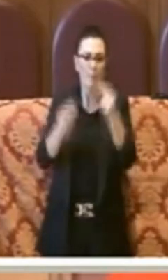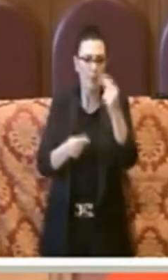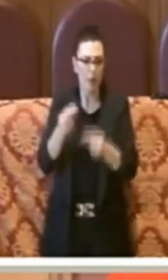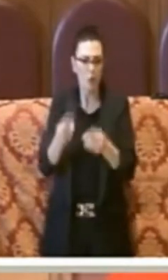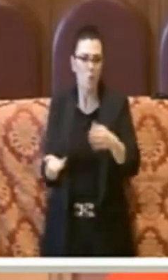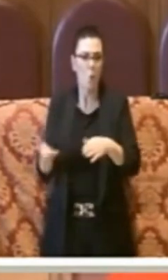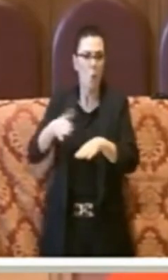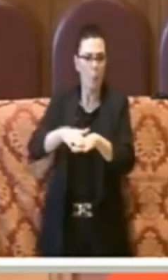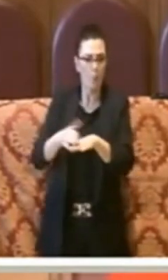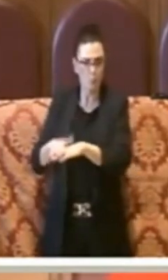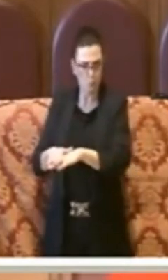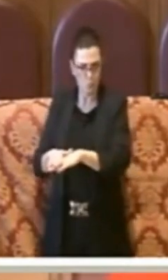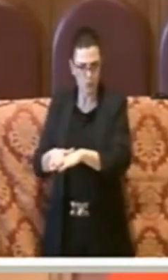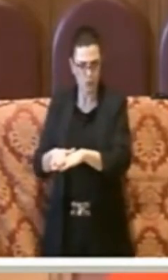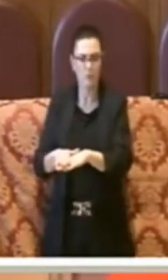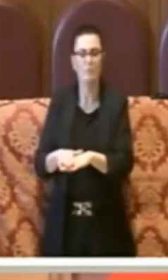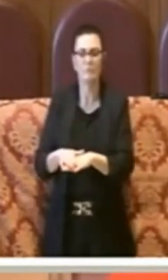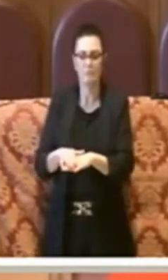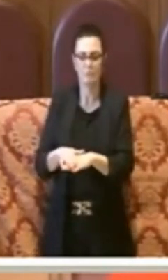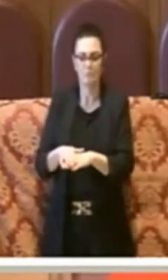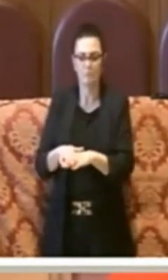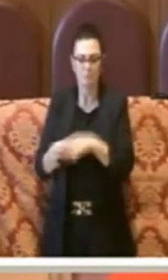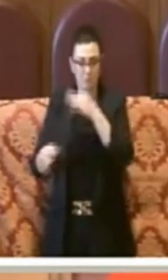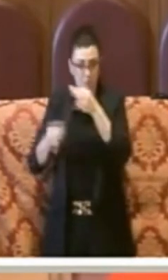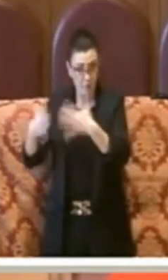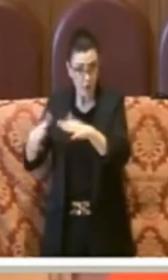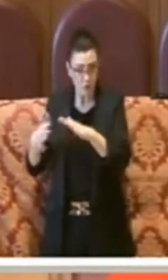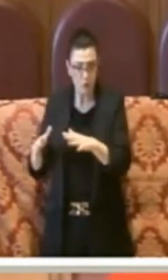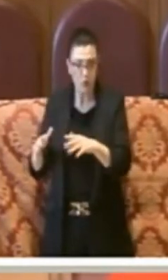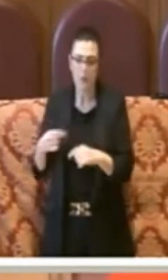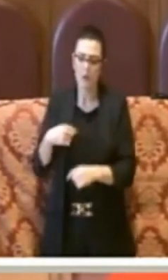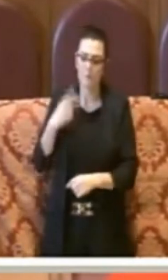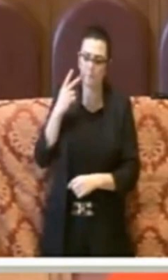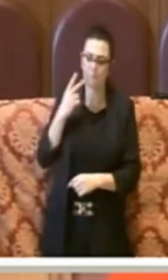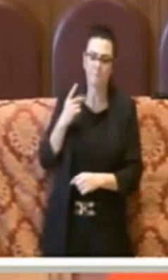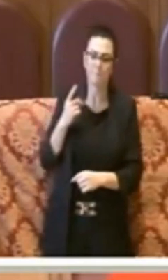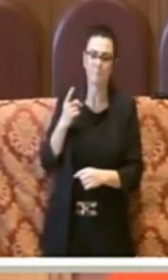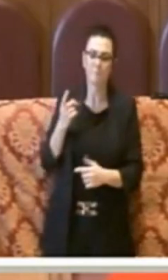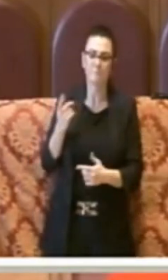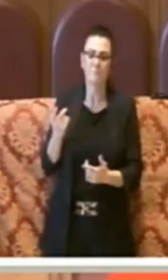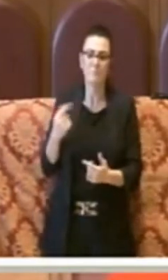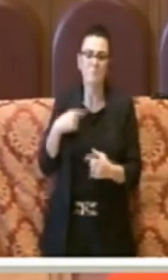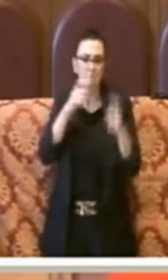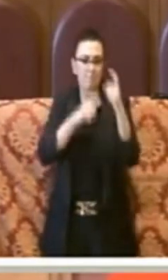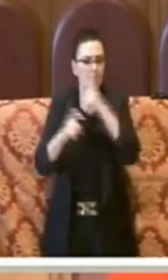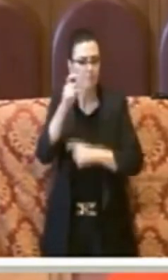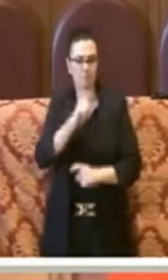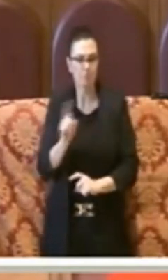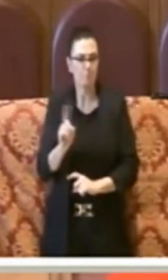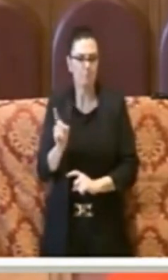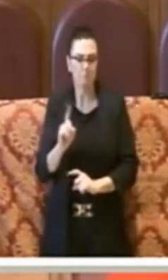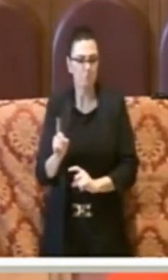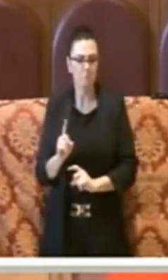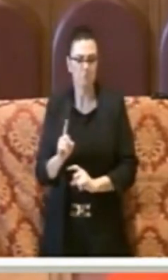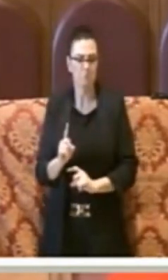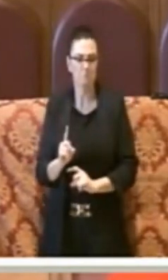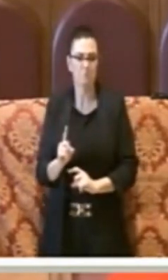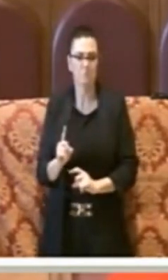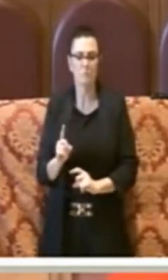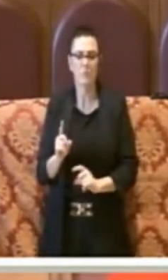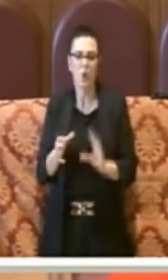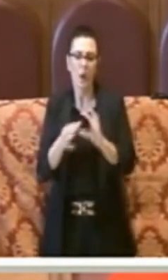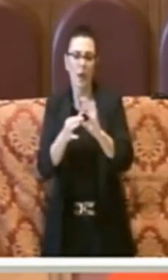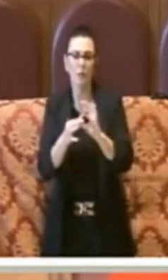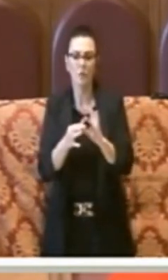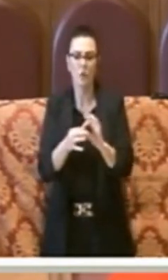obiettivi che erano stati illustrati, non ho avuto nessuna espressione di preoccupazione o altro da parte né dei